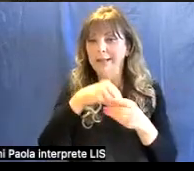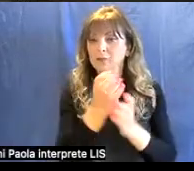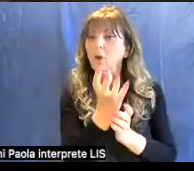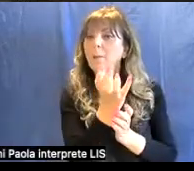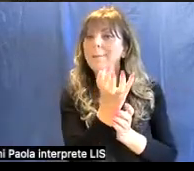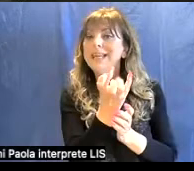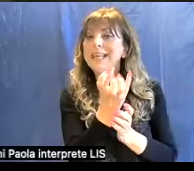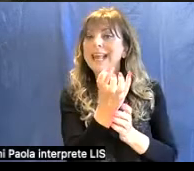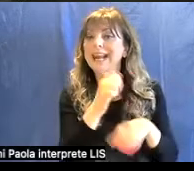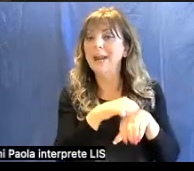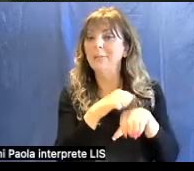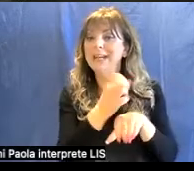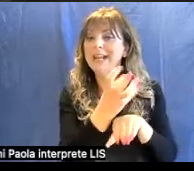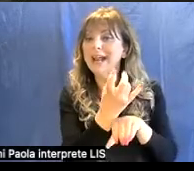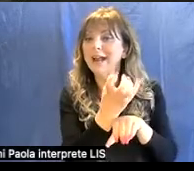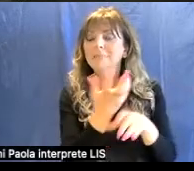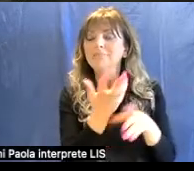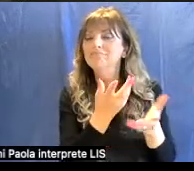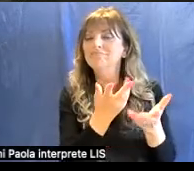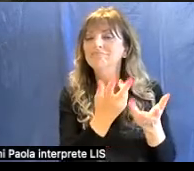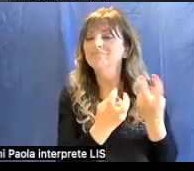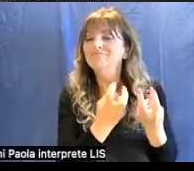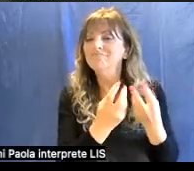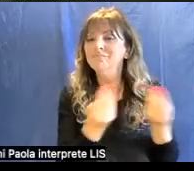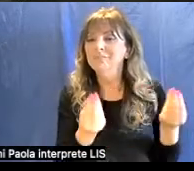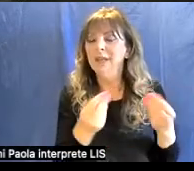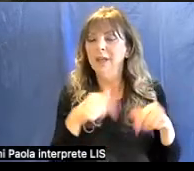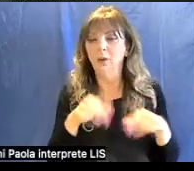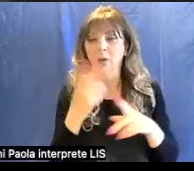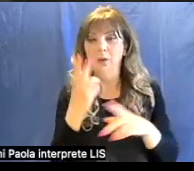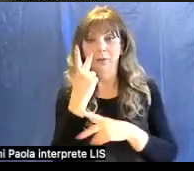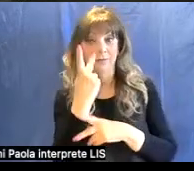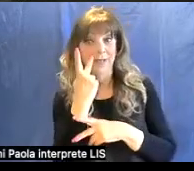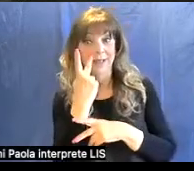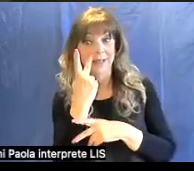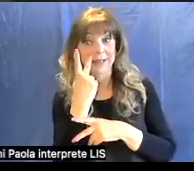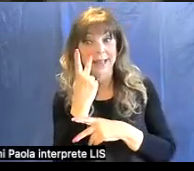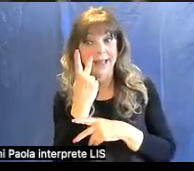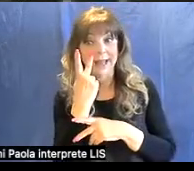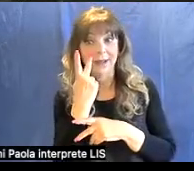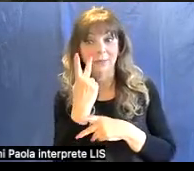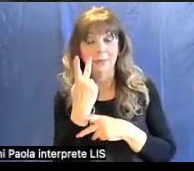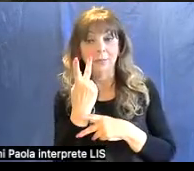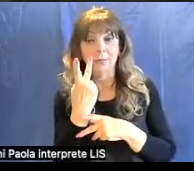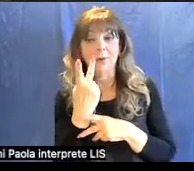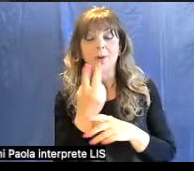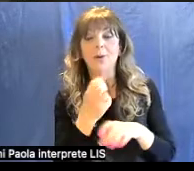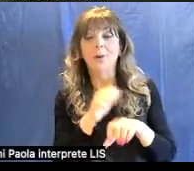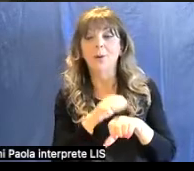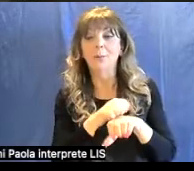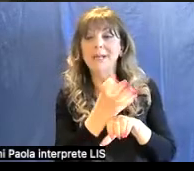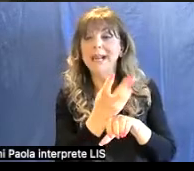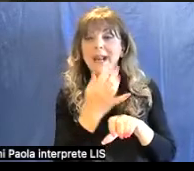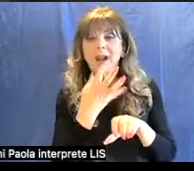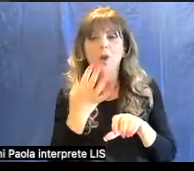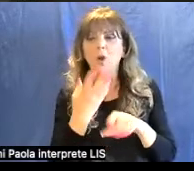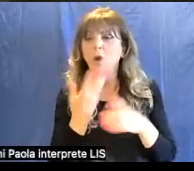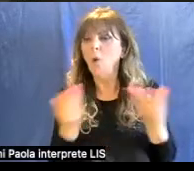e come facciamo noi a vedere i minerali colorali.